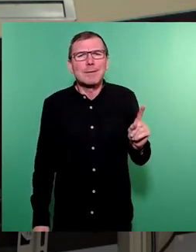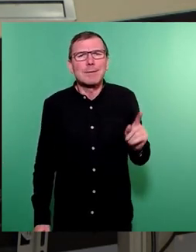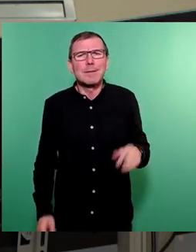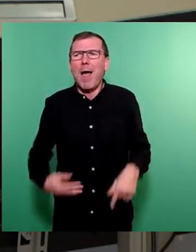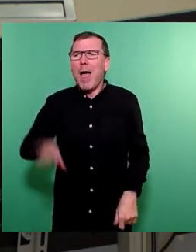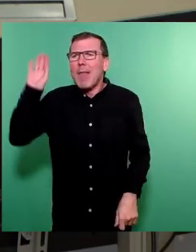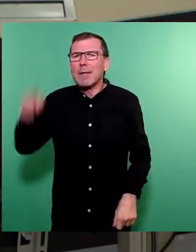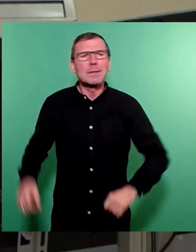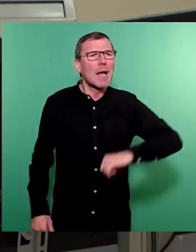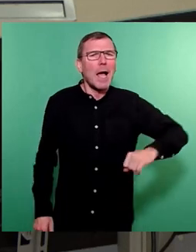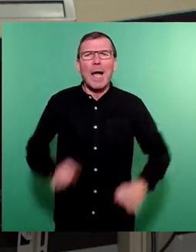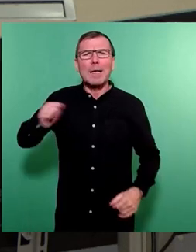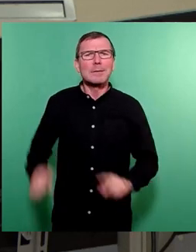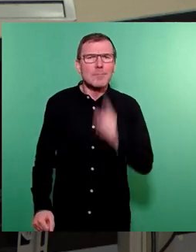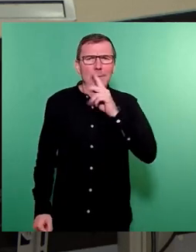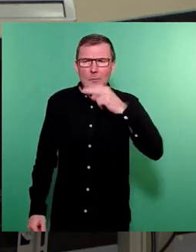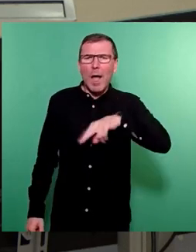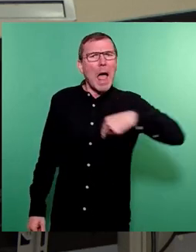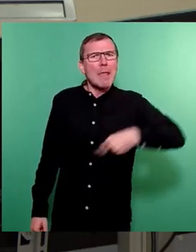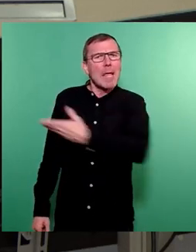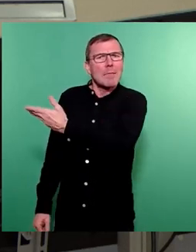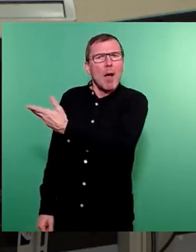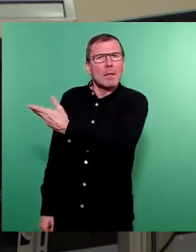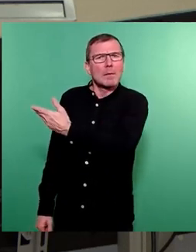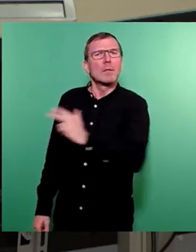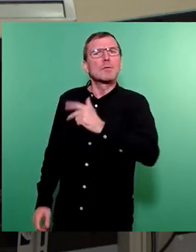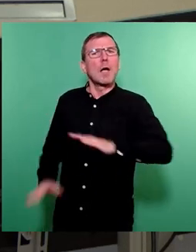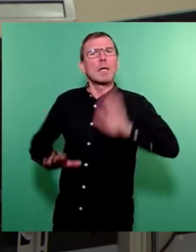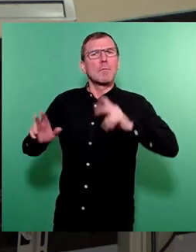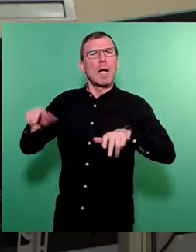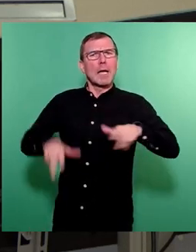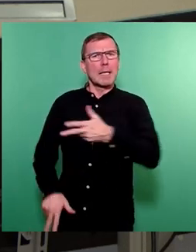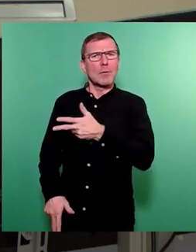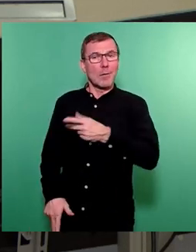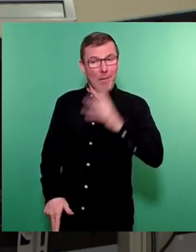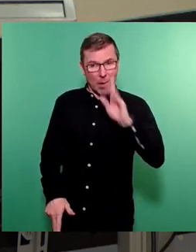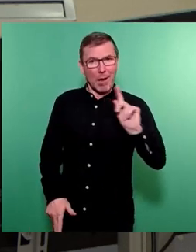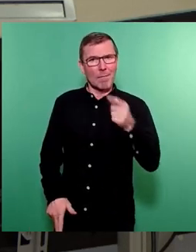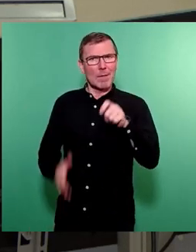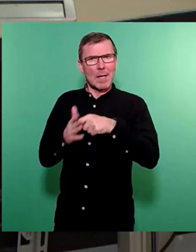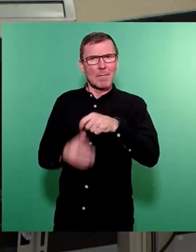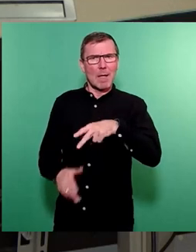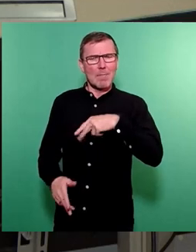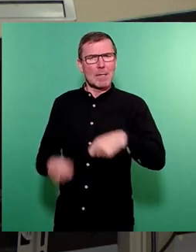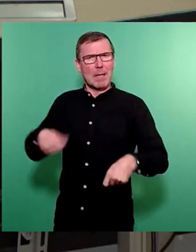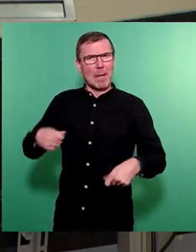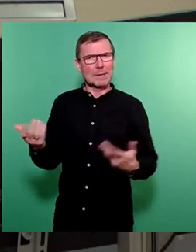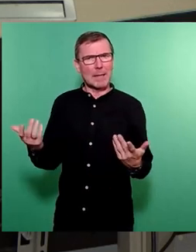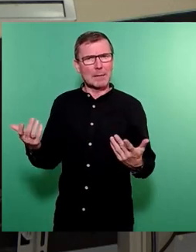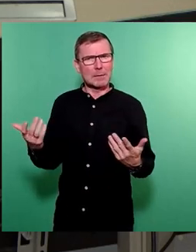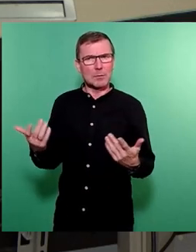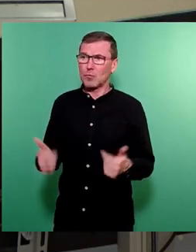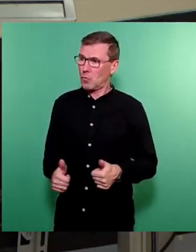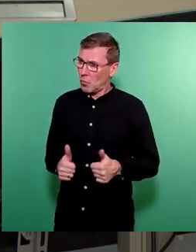schauen Sie doch einfach mal nach Dänemark. Dort hat die sozialdemokratische Regierung gerade wiedergewählt, die Ministerpräsidentin, eine sehr gute